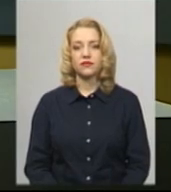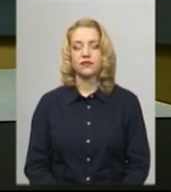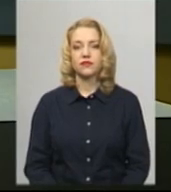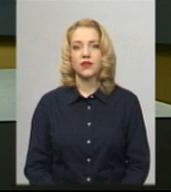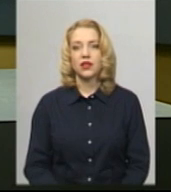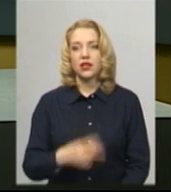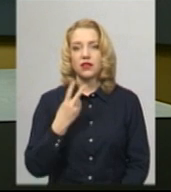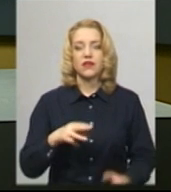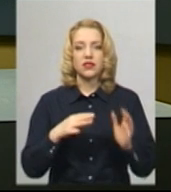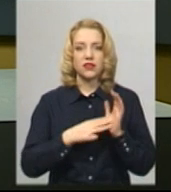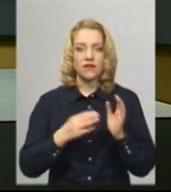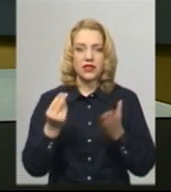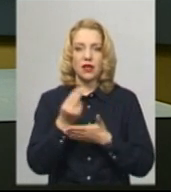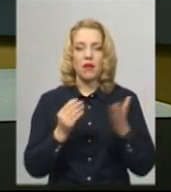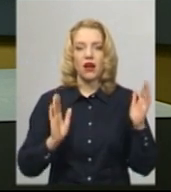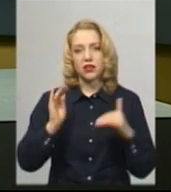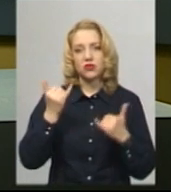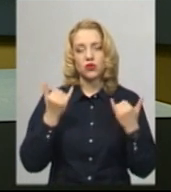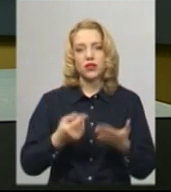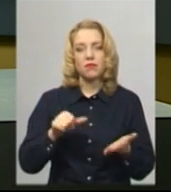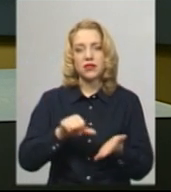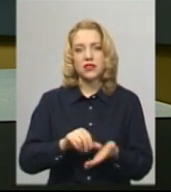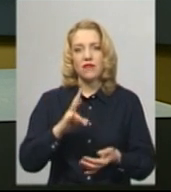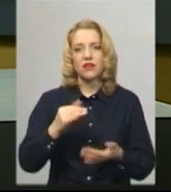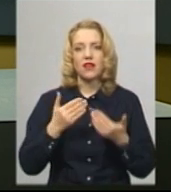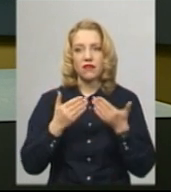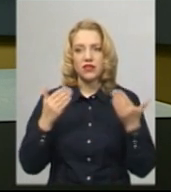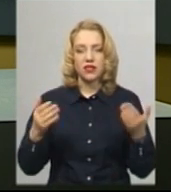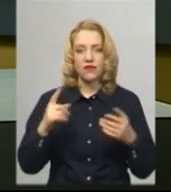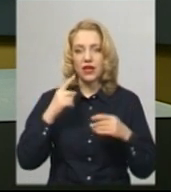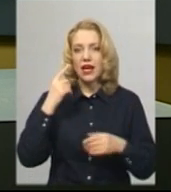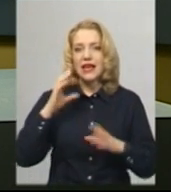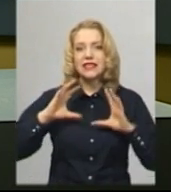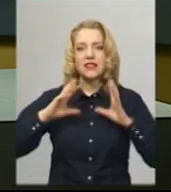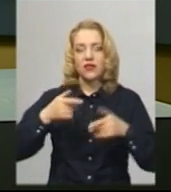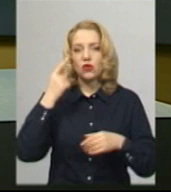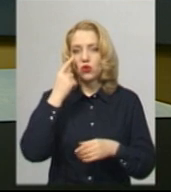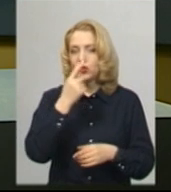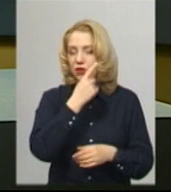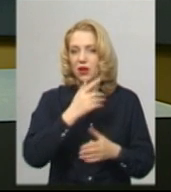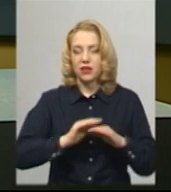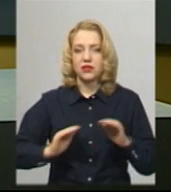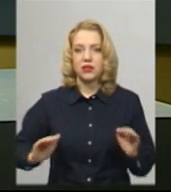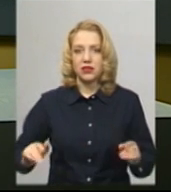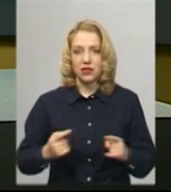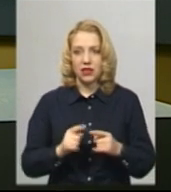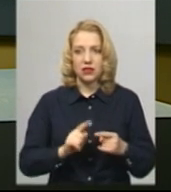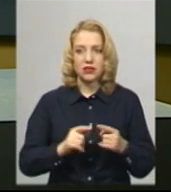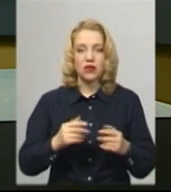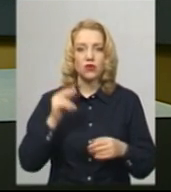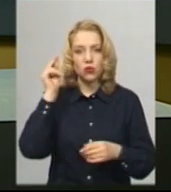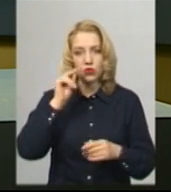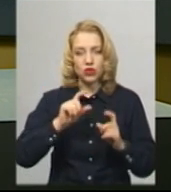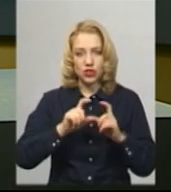28 картин сьогодні представили на виставці «Світ очима дітей». Виконали роботи випускники, учні 11 класу